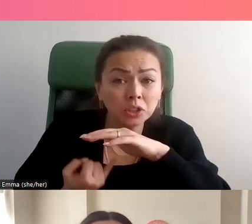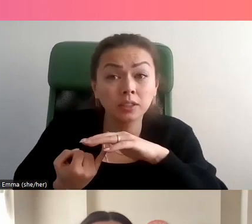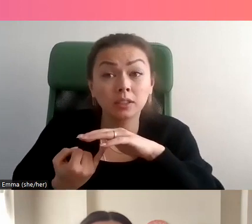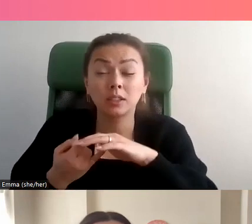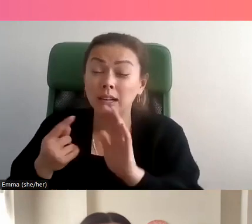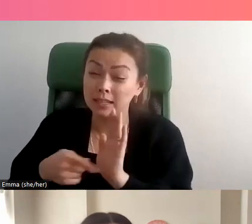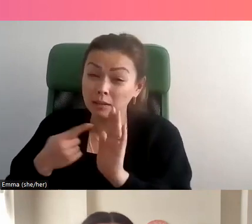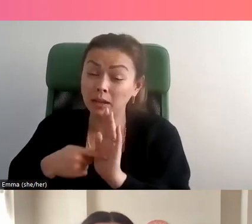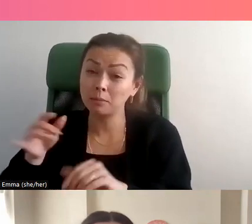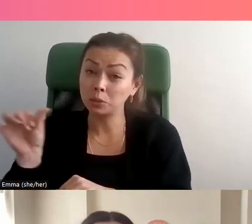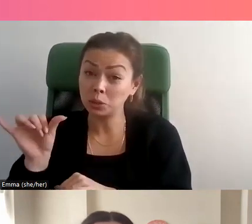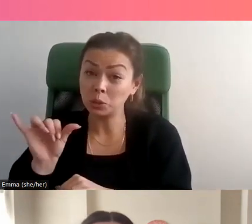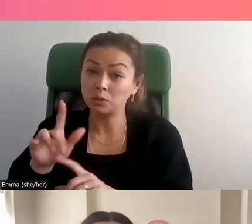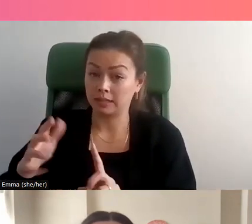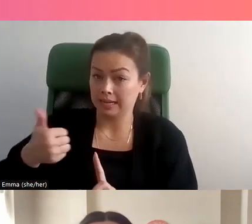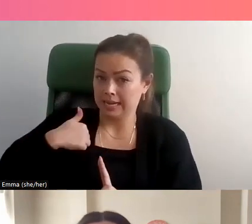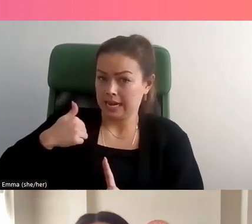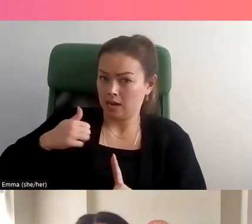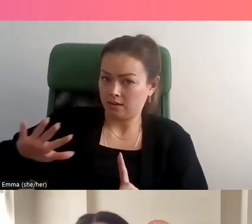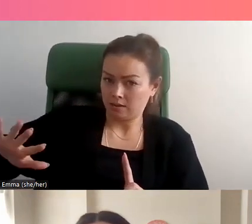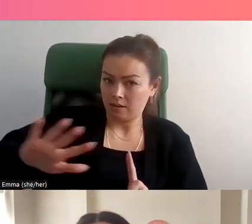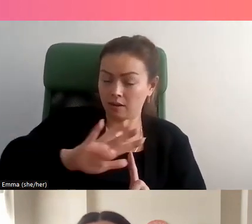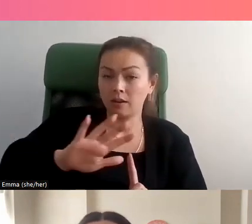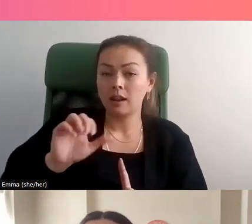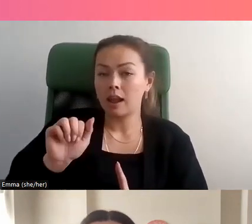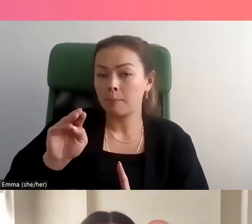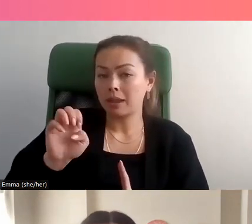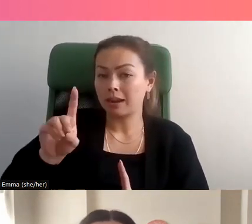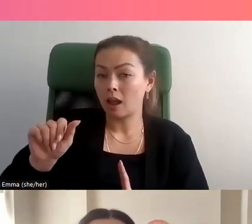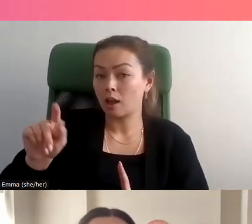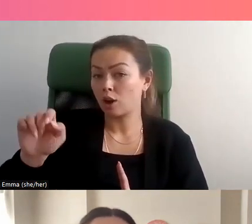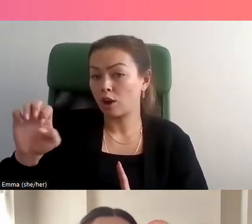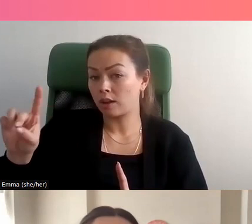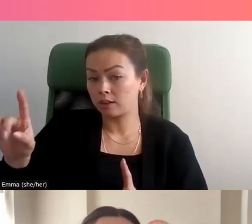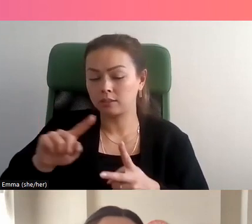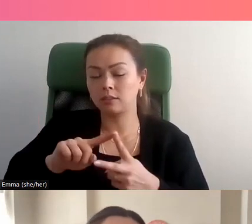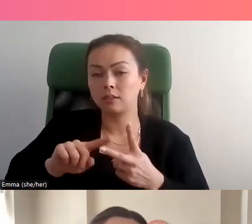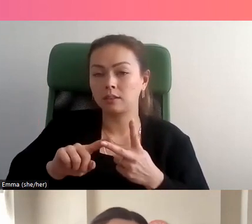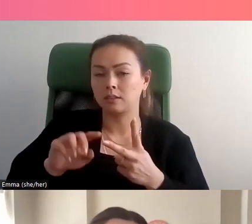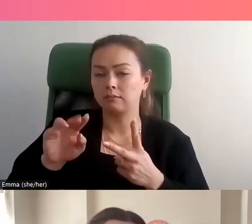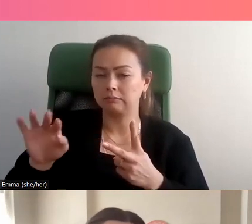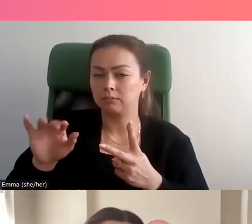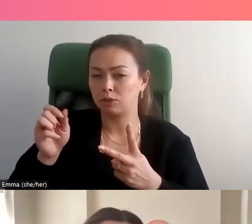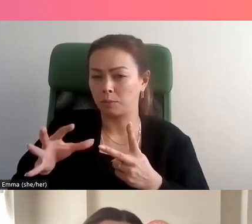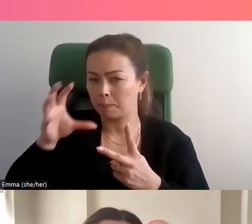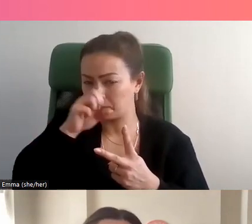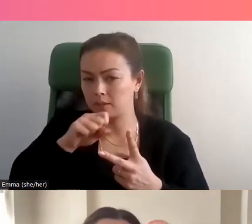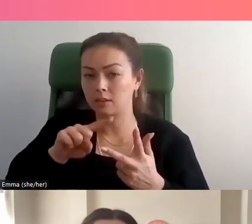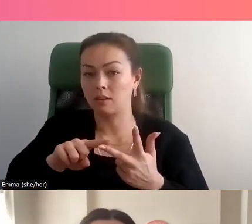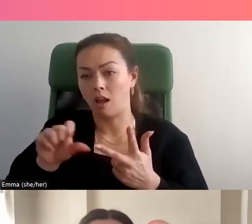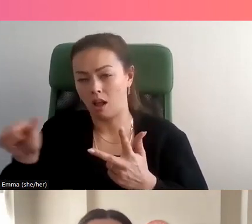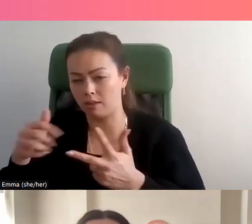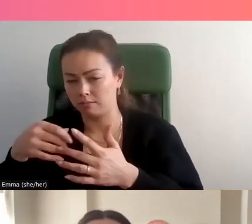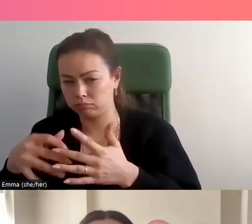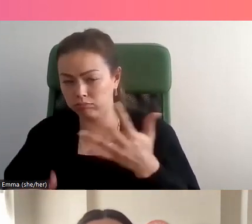au pire, y compris au Canada, par exemple, Amanda Todd et Rita Parsons, nous avons